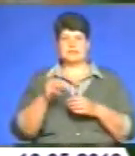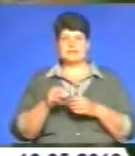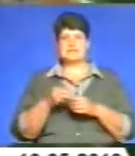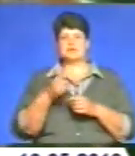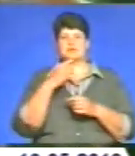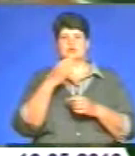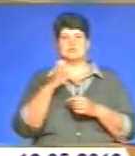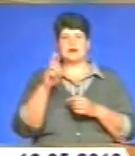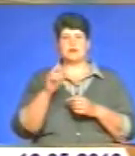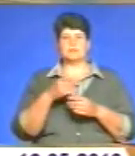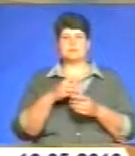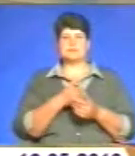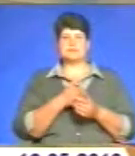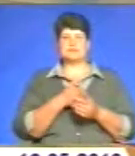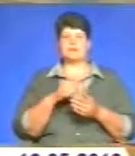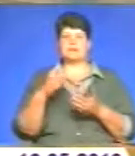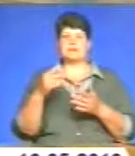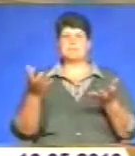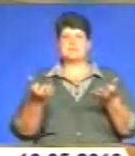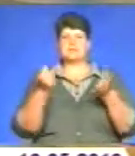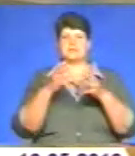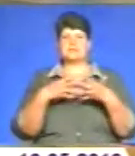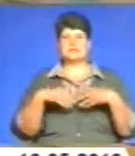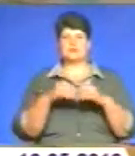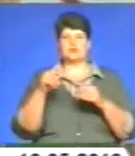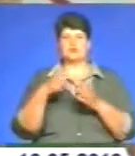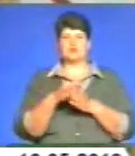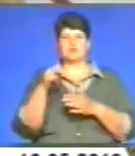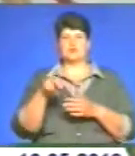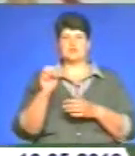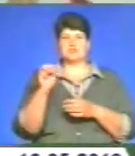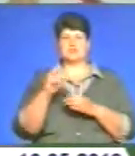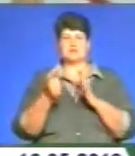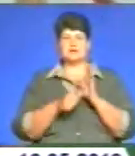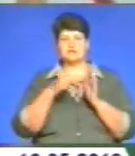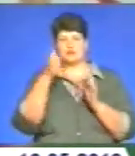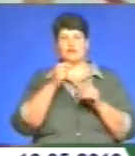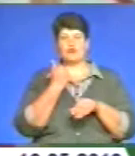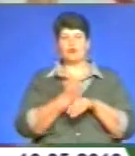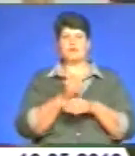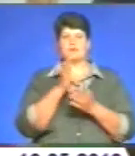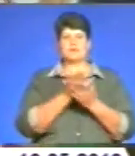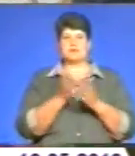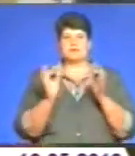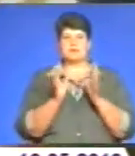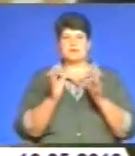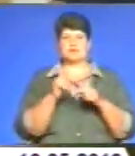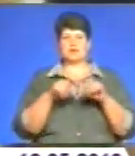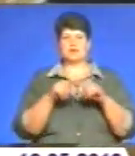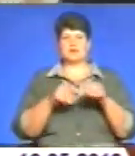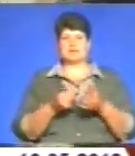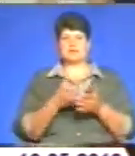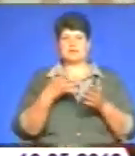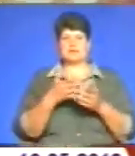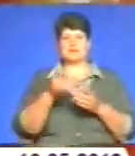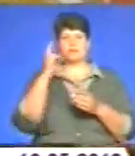ініціативу президента щодо підтримки сімей до 2016 року. Головна мета – збереження традиційних родинних цінностей. На думку